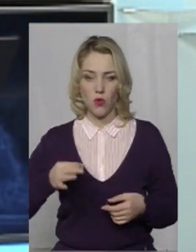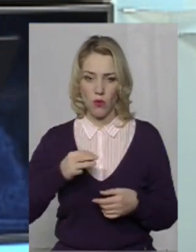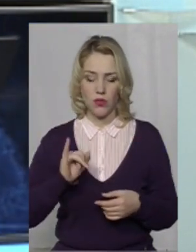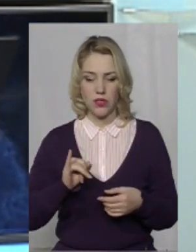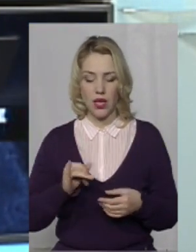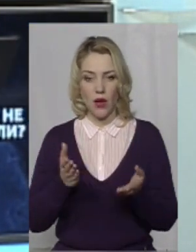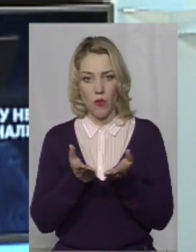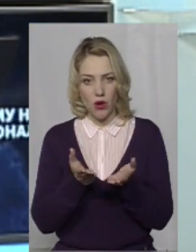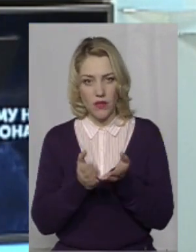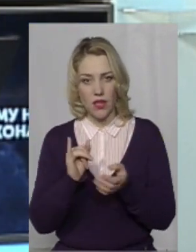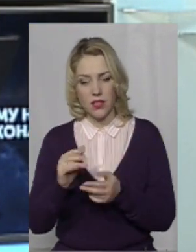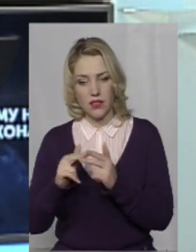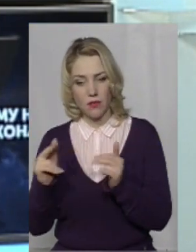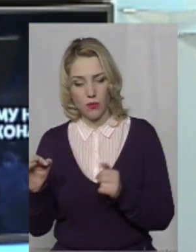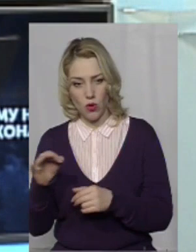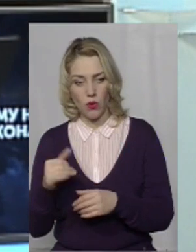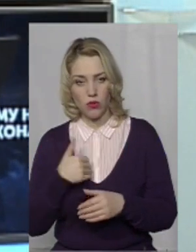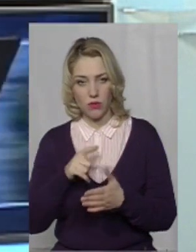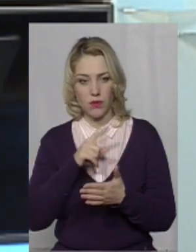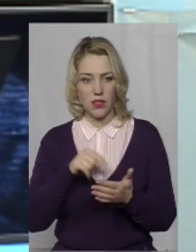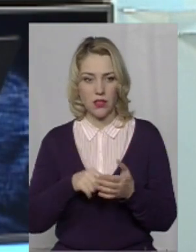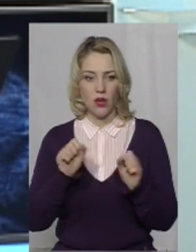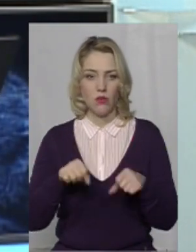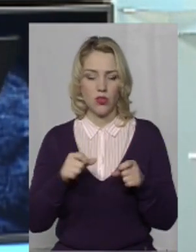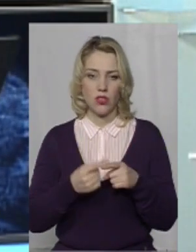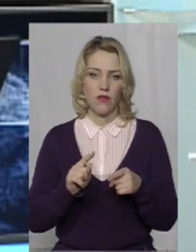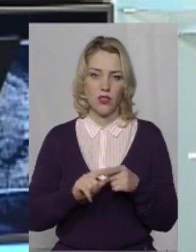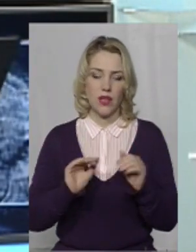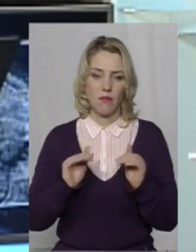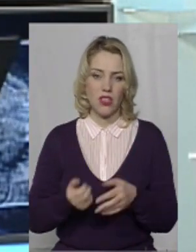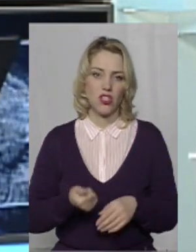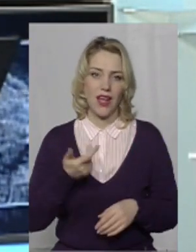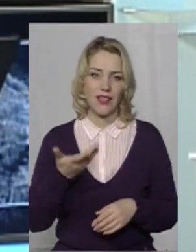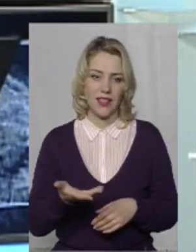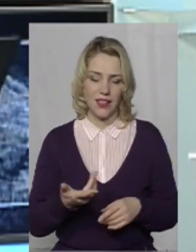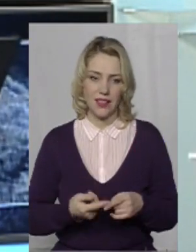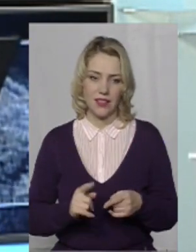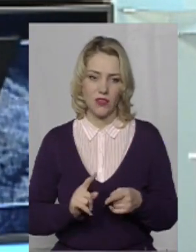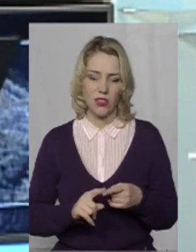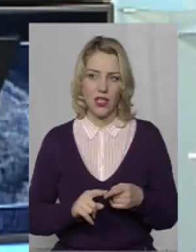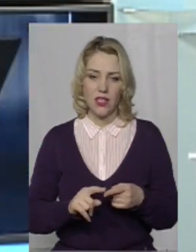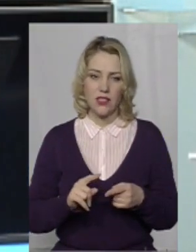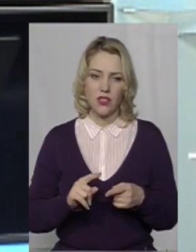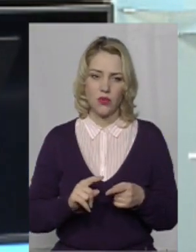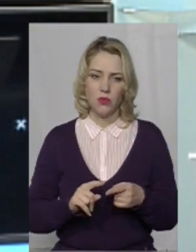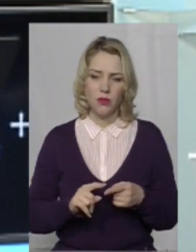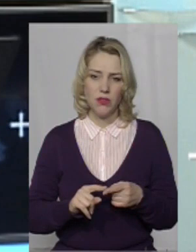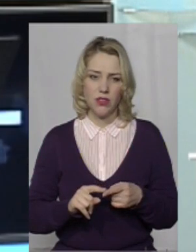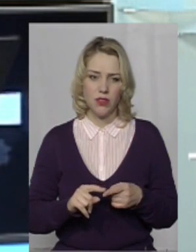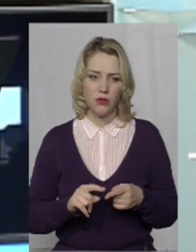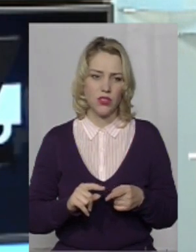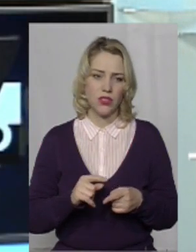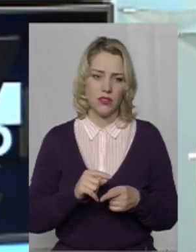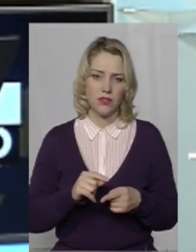цьому контексті я хотів би задати таке маленьке запитання. Можливо, оця менша кількість злочинів, які вчиняються на території Хмельницької